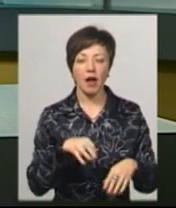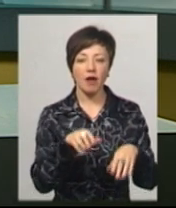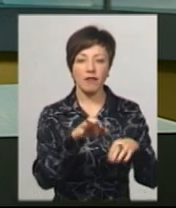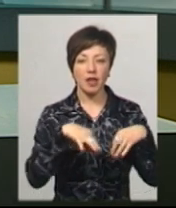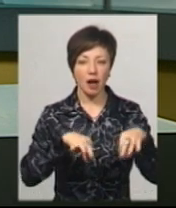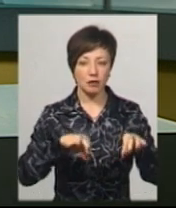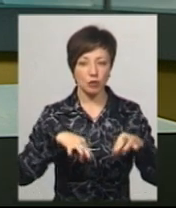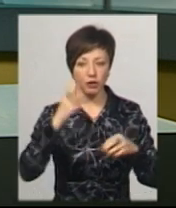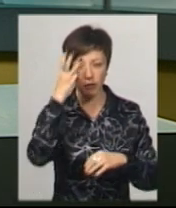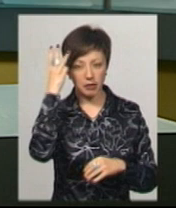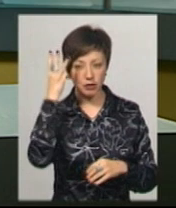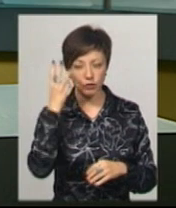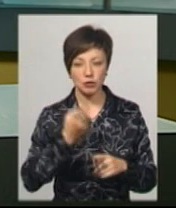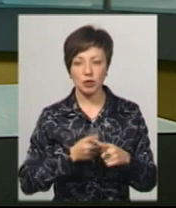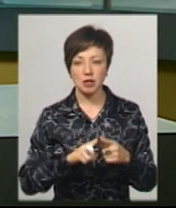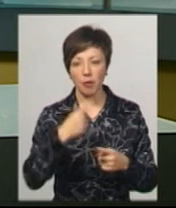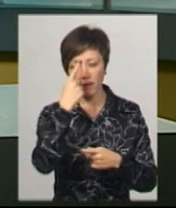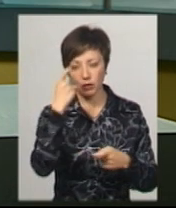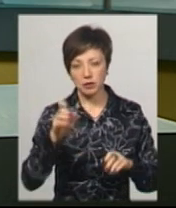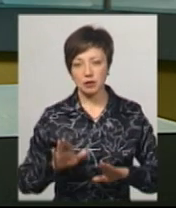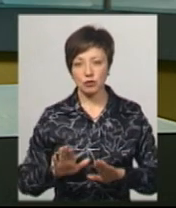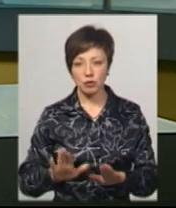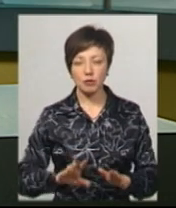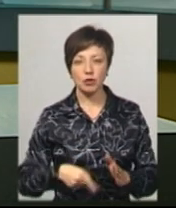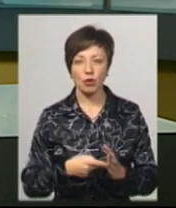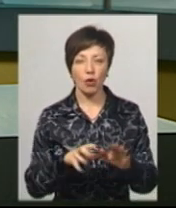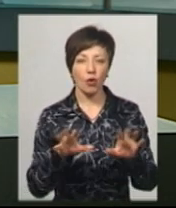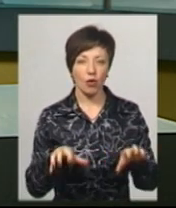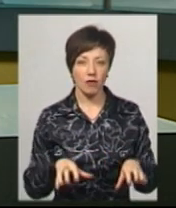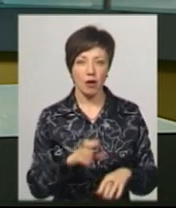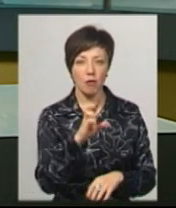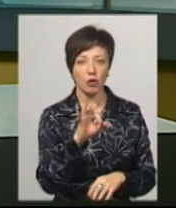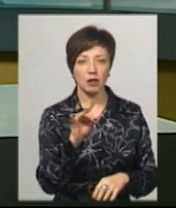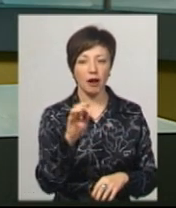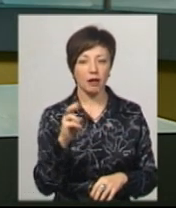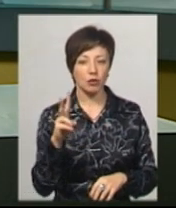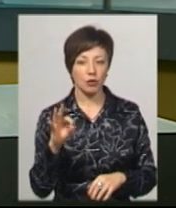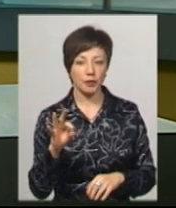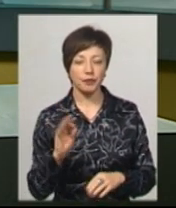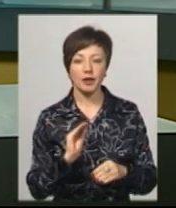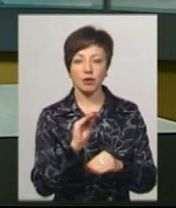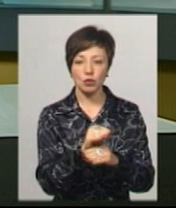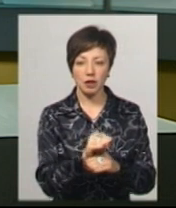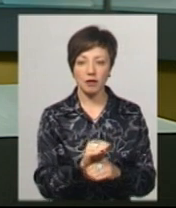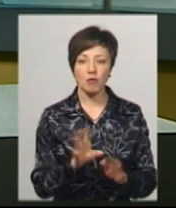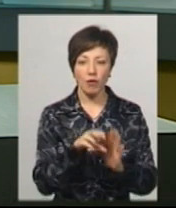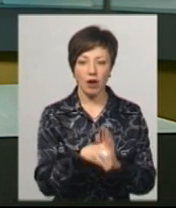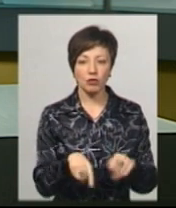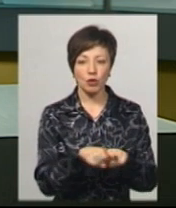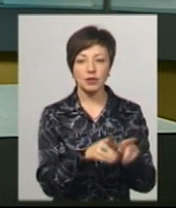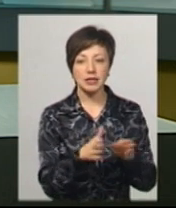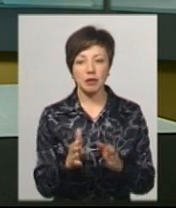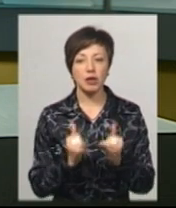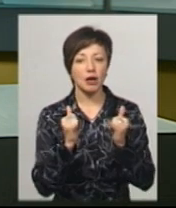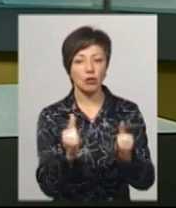транспорті обласного центру. Про це повідомив заступник Хмельницького міського голови Андрій Бондаренко. Та додає, впроваджують таку систему для